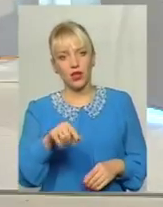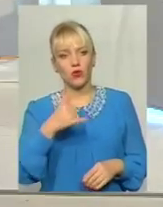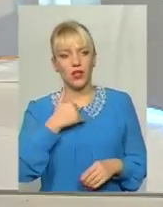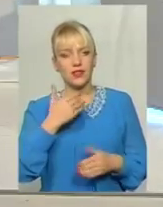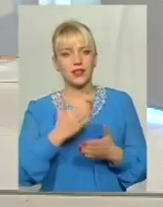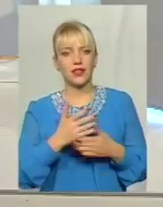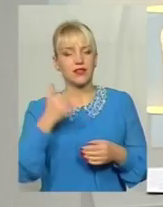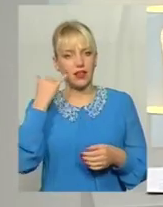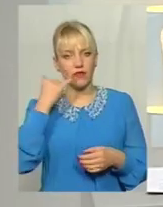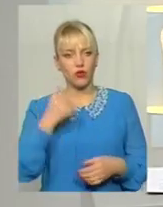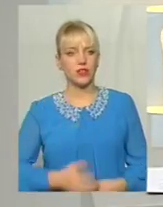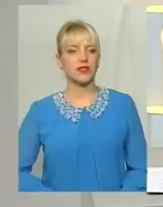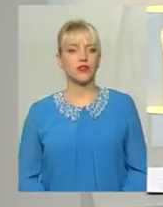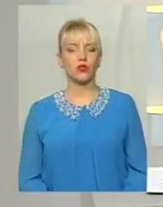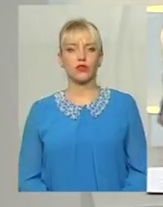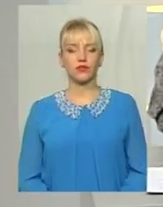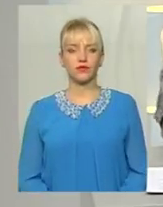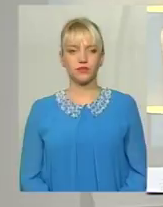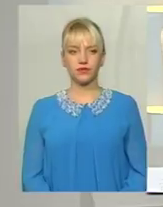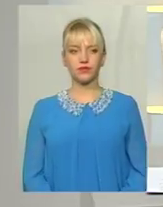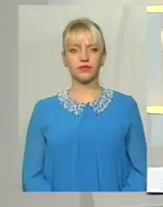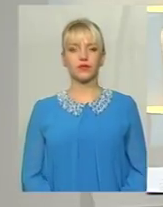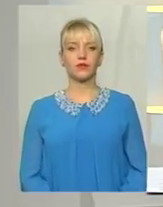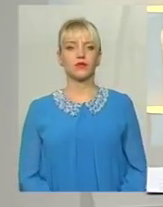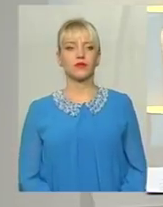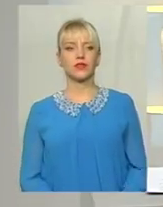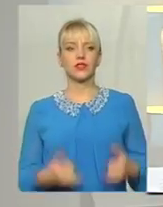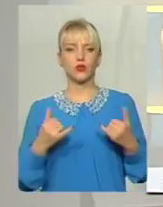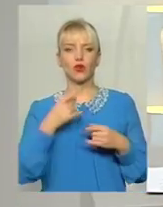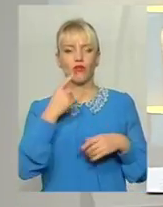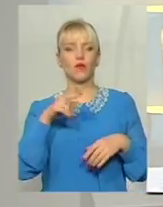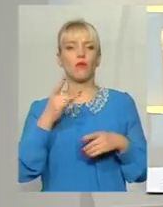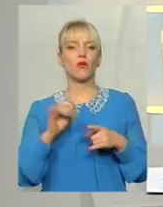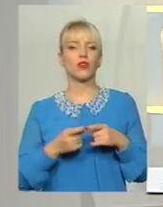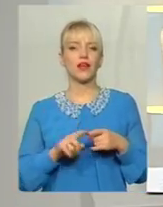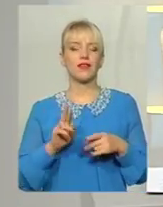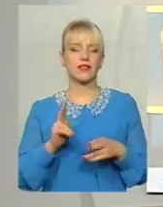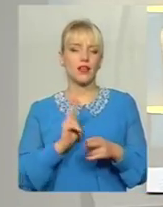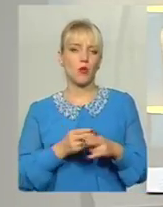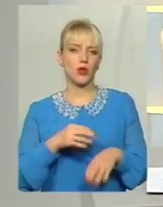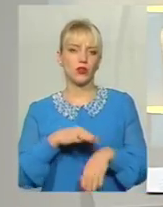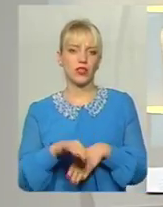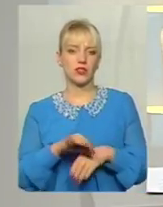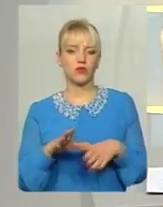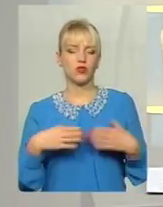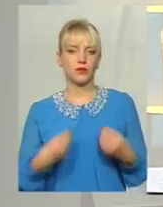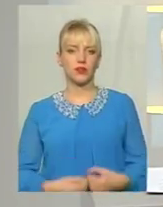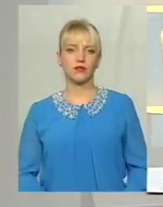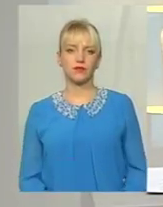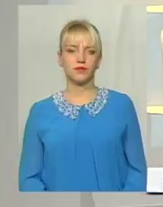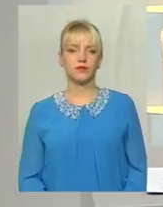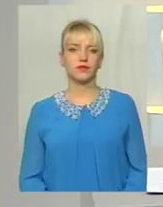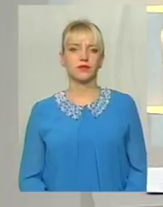є телефонний дзвінок, ми сьогодні говоримо про те, як запобігти насильству сім'ю, слухаємо вас